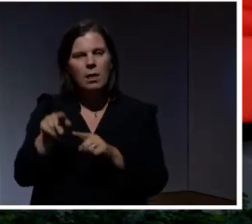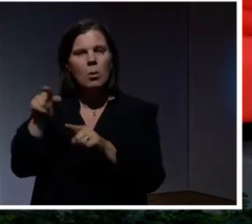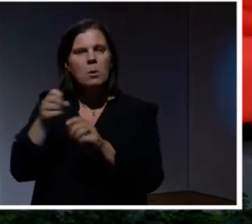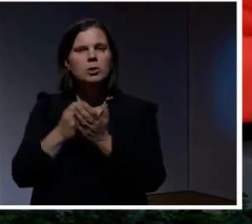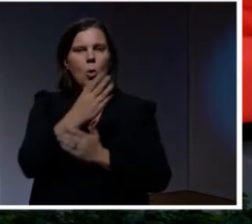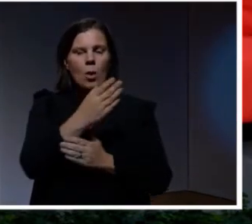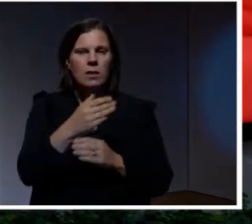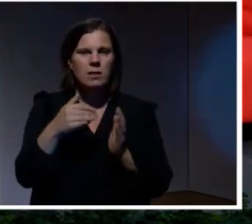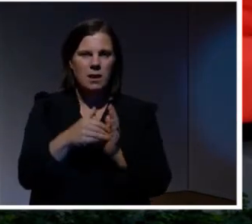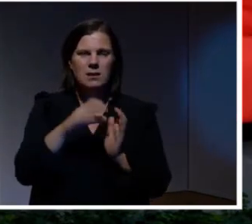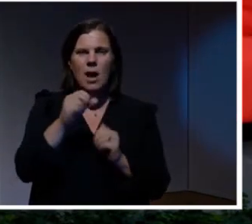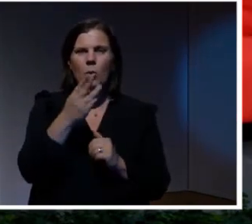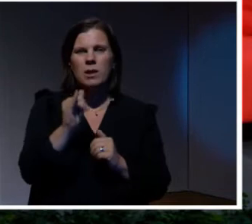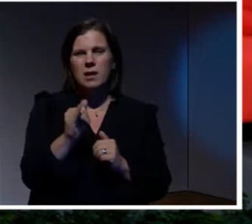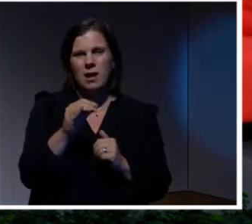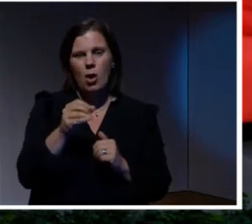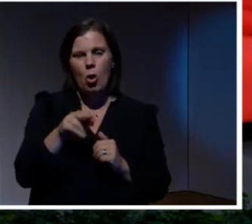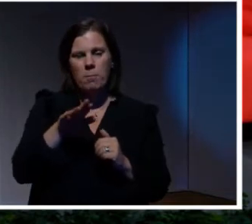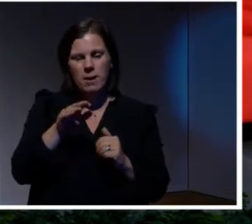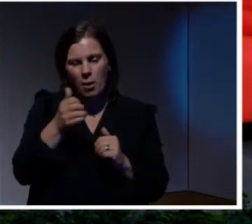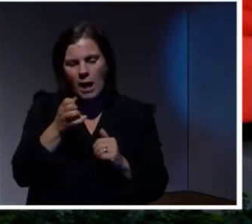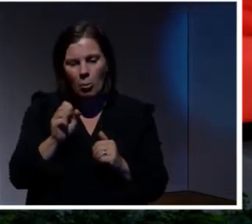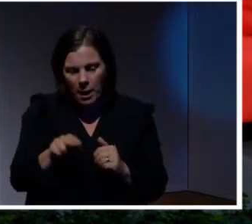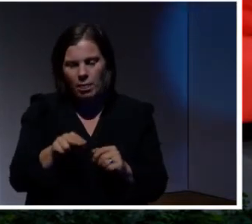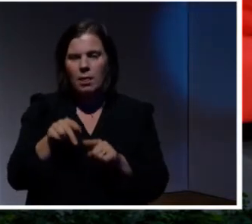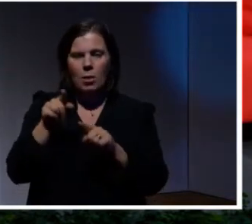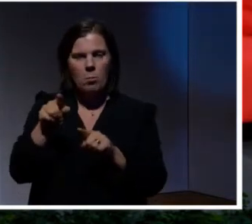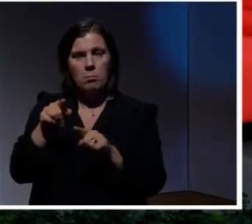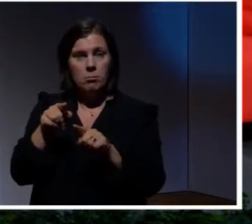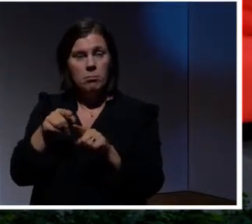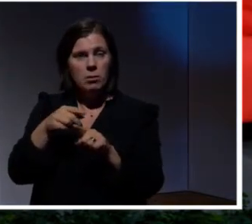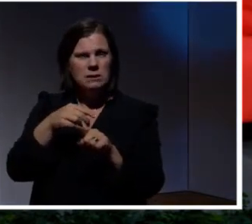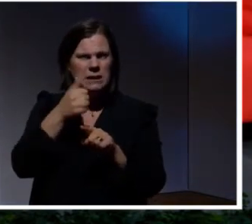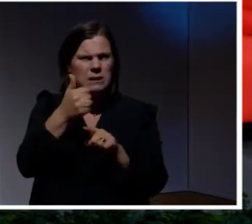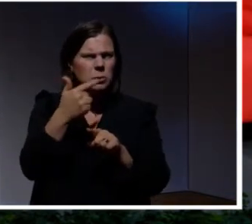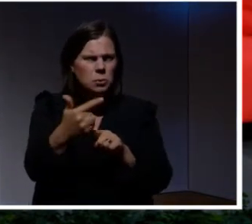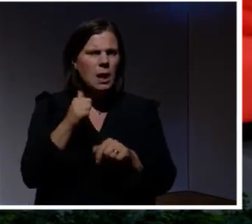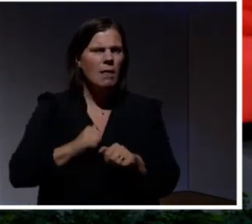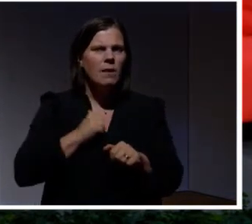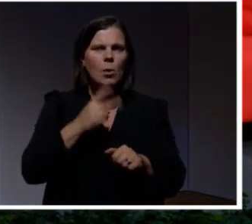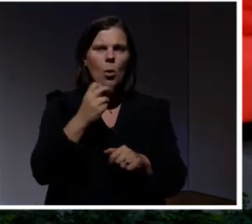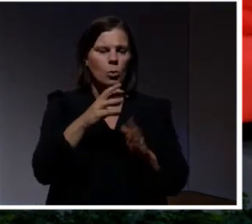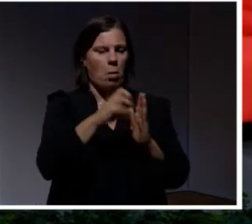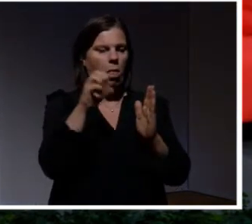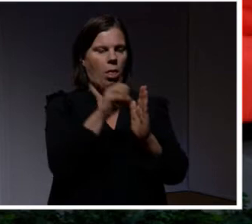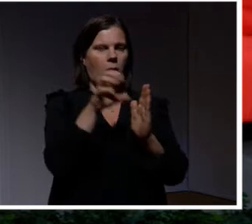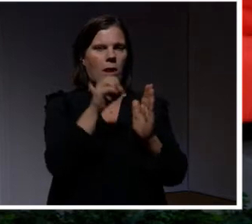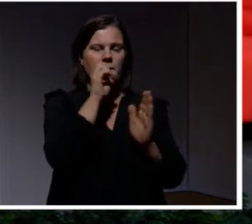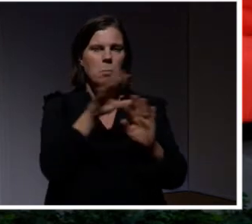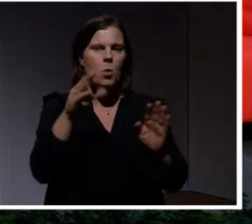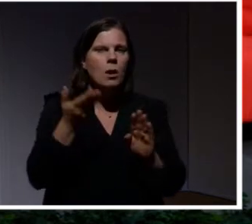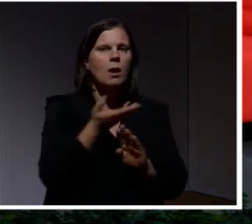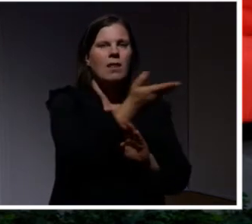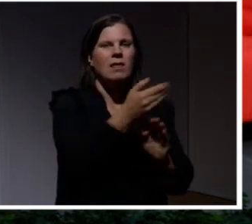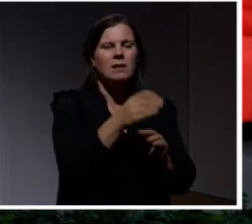De hade kartlagt dissidenter under ett par års tid. 6 000 användarkonton som de har samlat på sig information om. Så där är det också